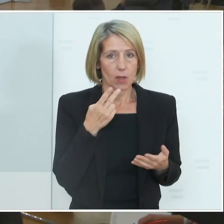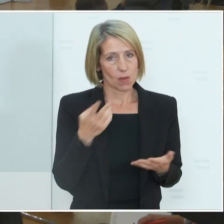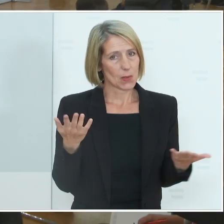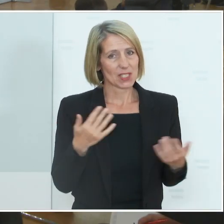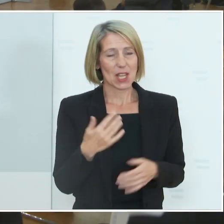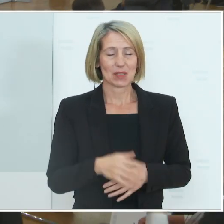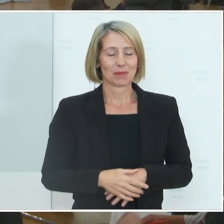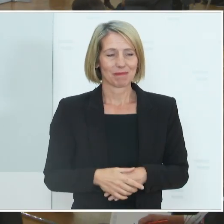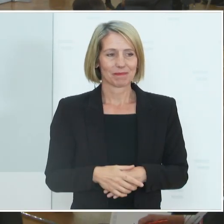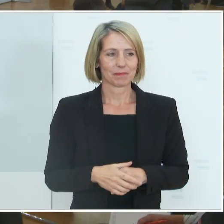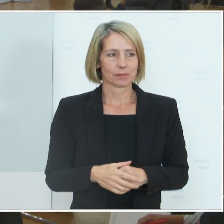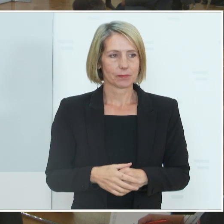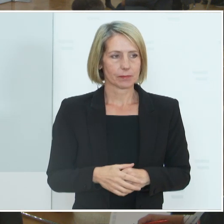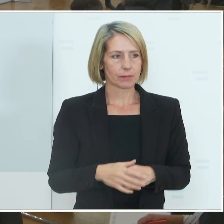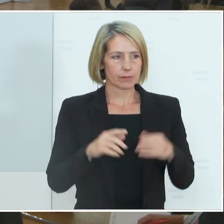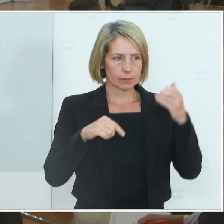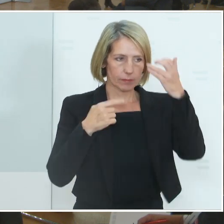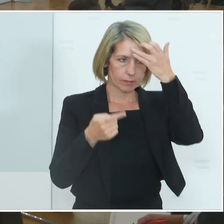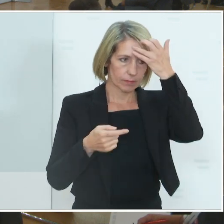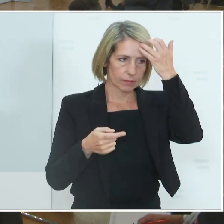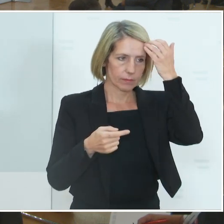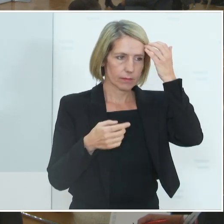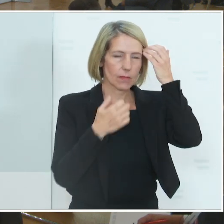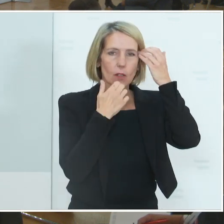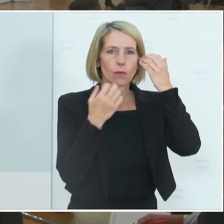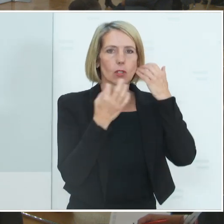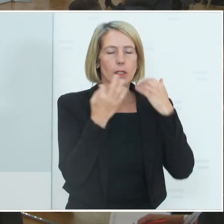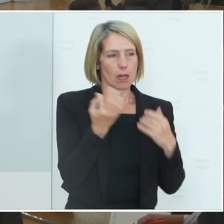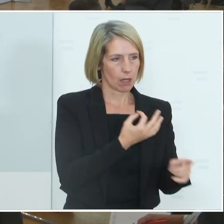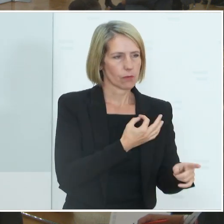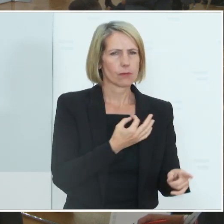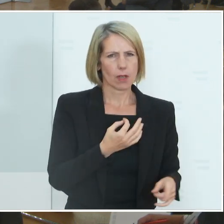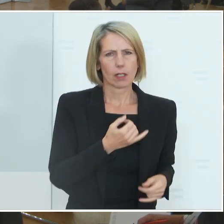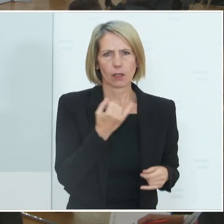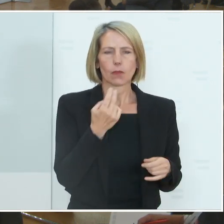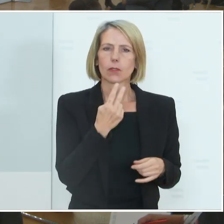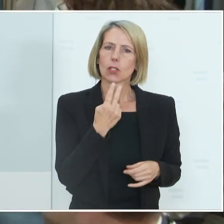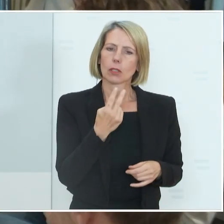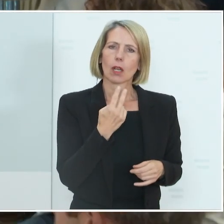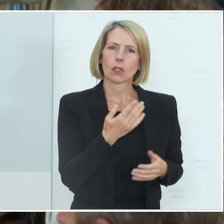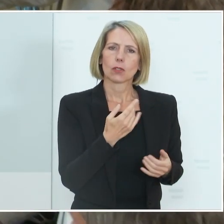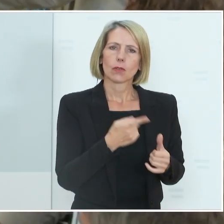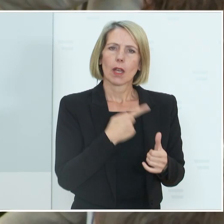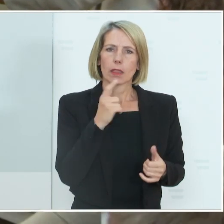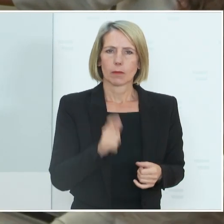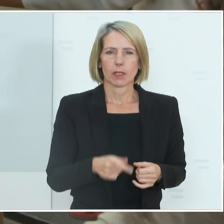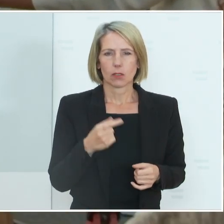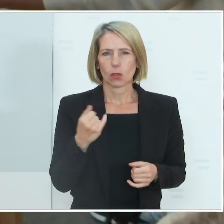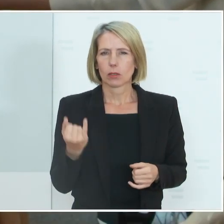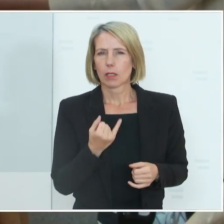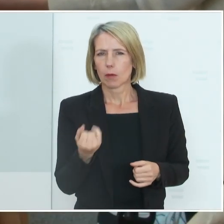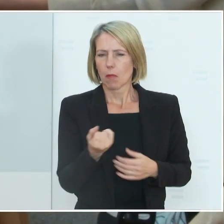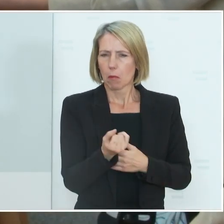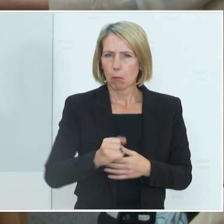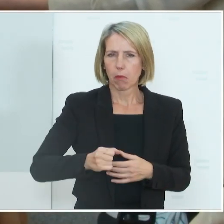Bitte die Kollegen. Ich würde noch mal nachfragen, wie es aussieht, wenn jemand wirklich kontinuierlich sich weigert, keinen